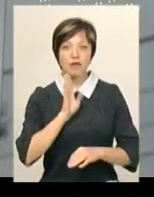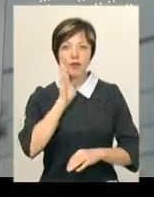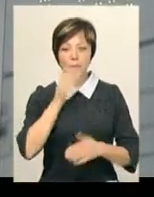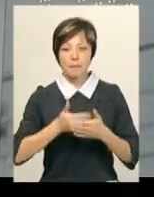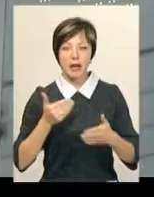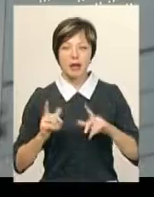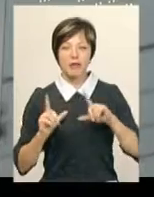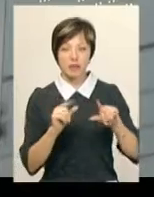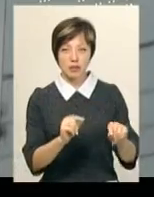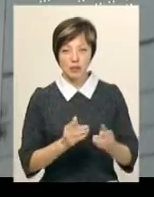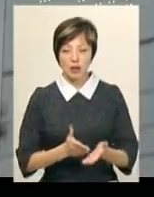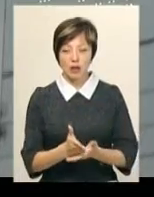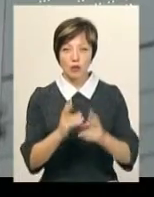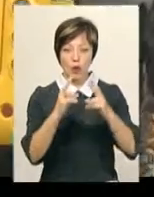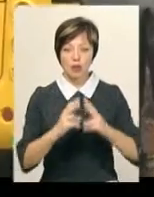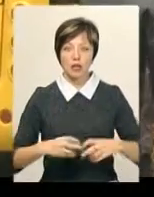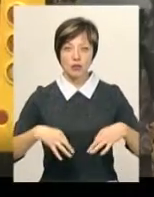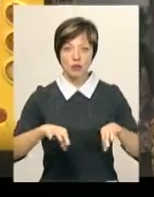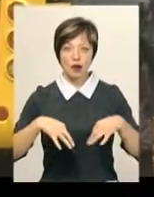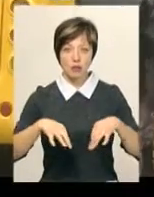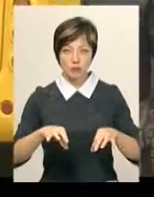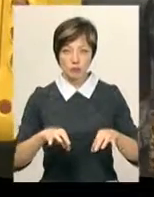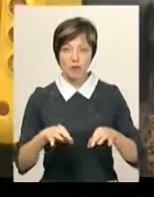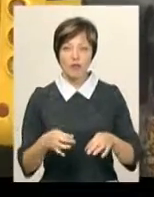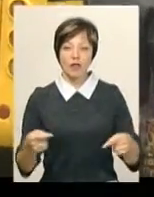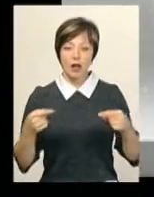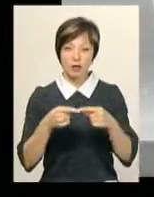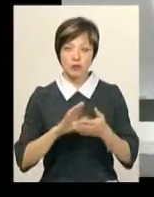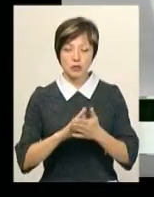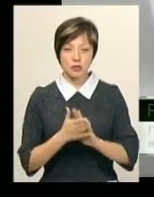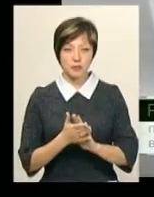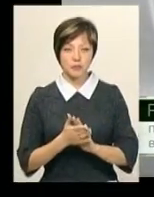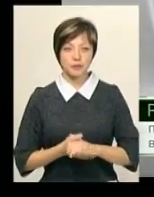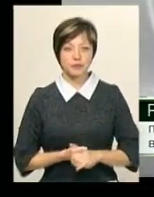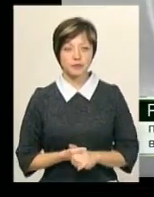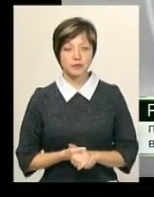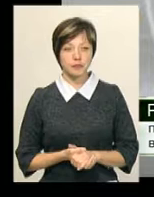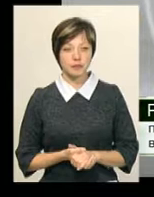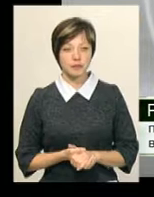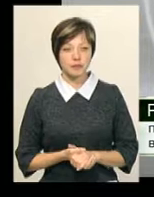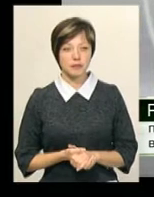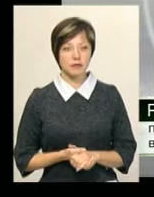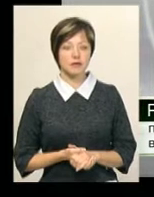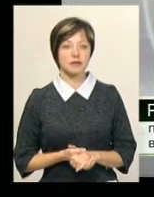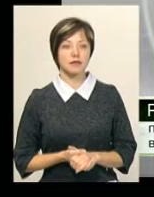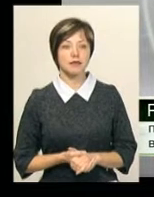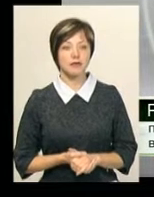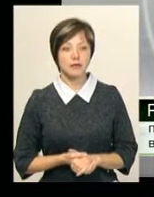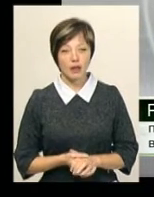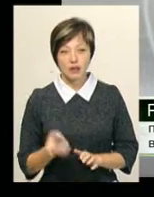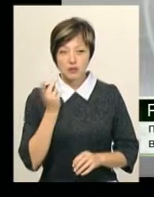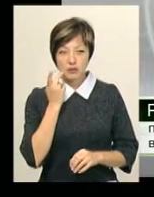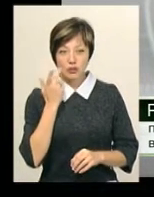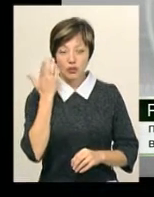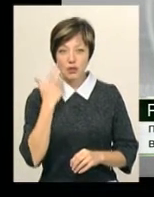перед виїздом на рейси. Оглядаючи транспортні засоби в належному стані. Кожного разу, коли ми маємо якісь звернення на службу 102,